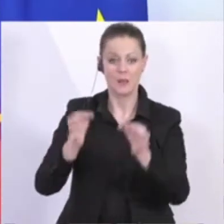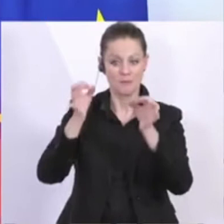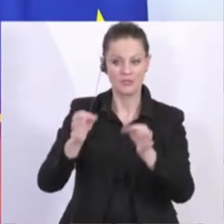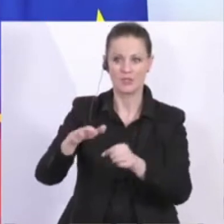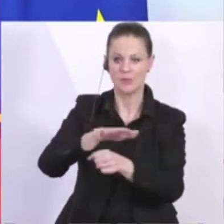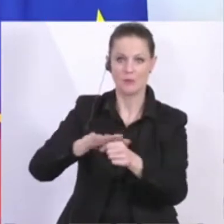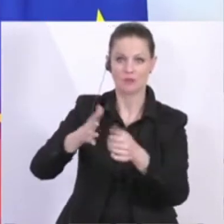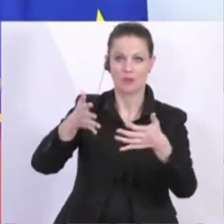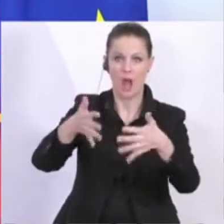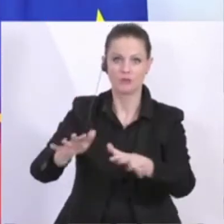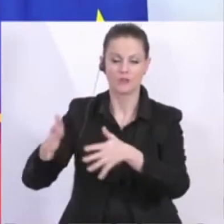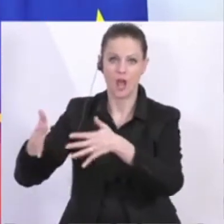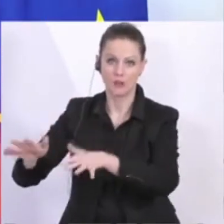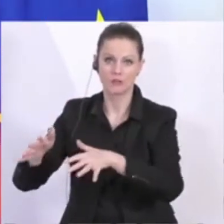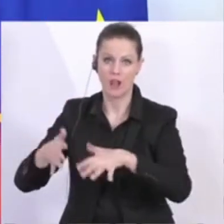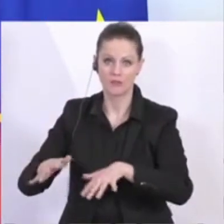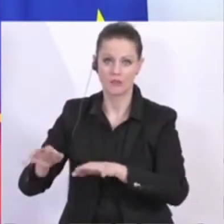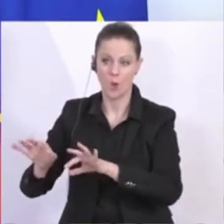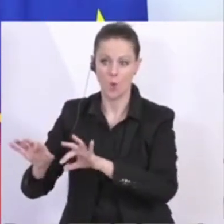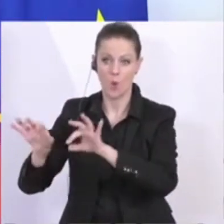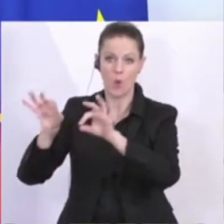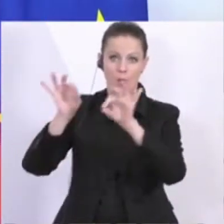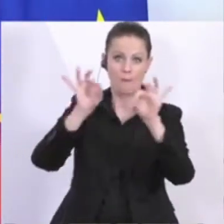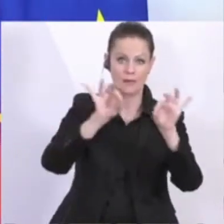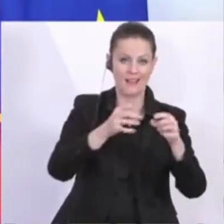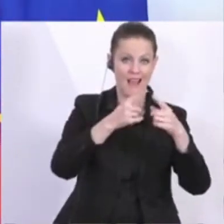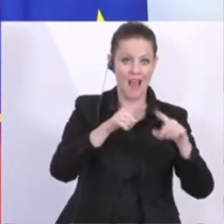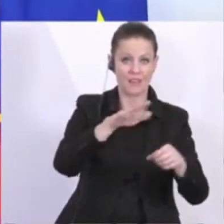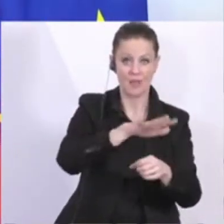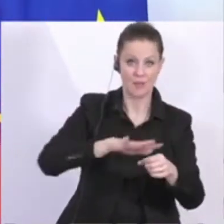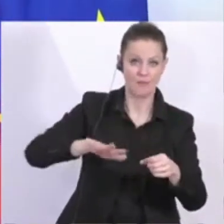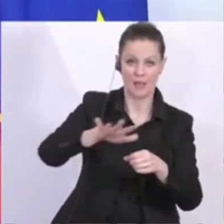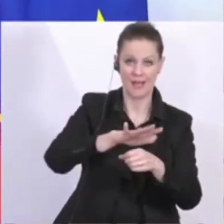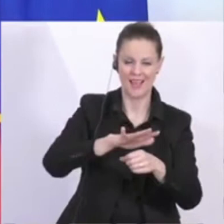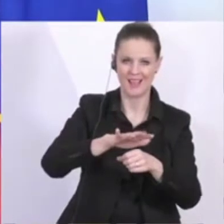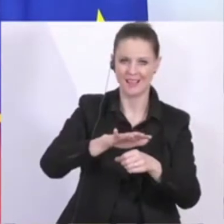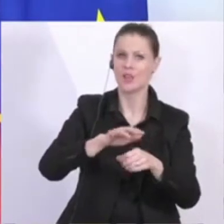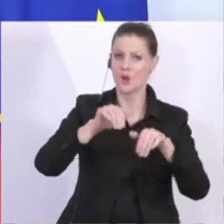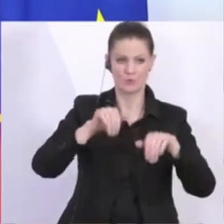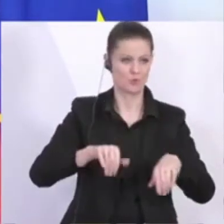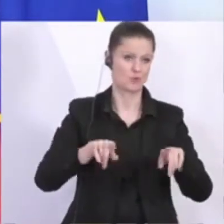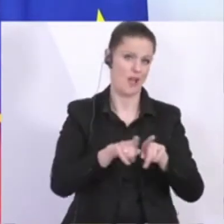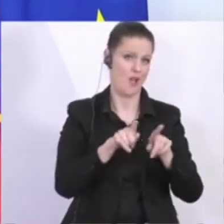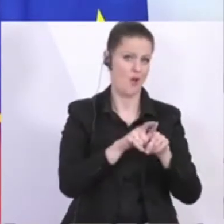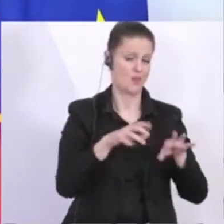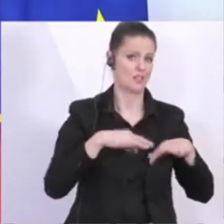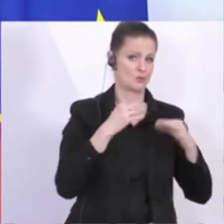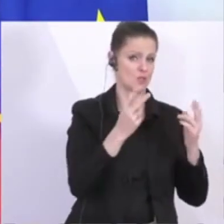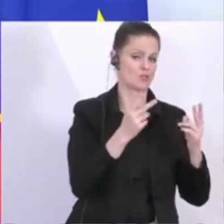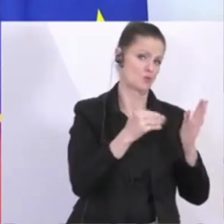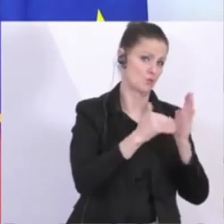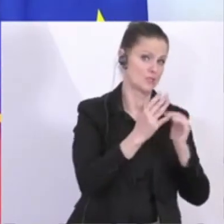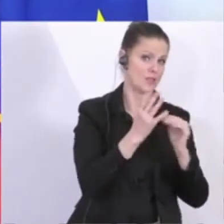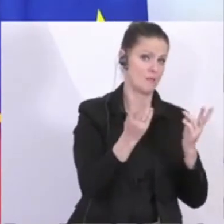ausfallen, sich das noch auf andere überträgt. Auch da gilt der Vergleich zum Gesundheitssystem durchaus. Also